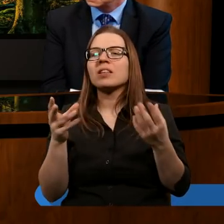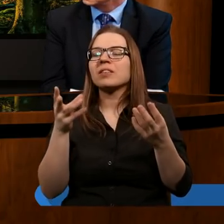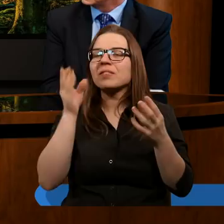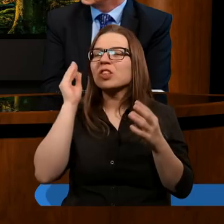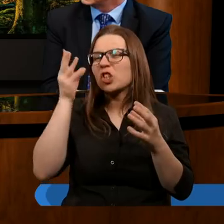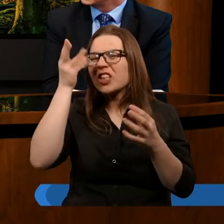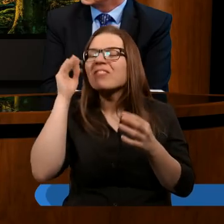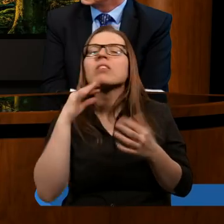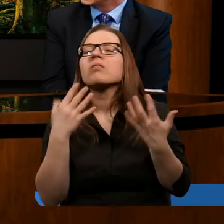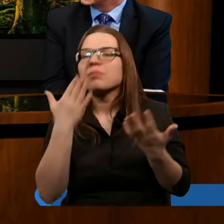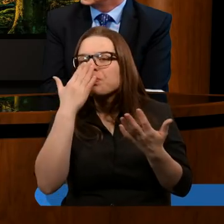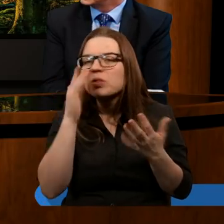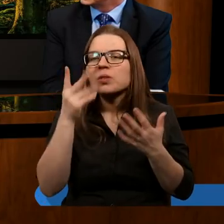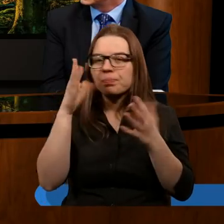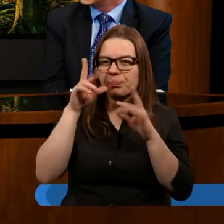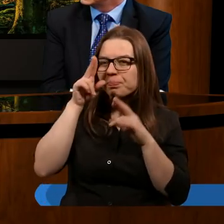trochę mi się kojarzy